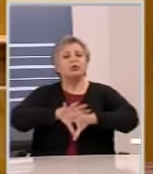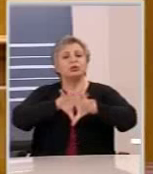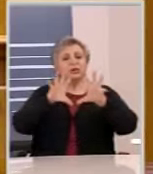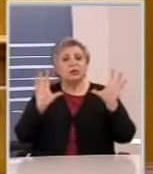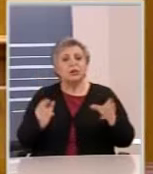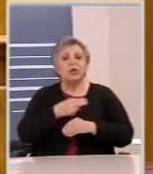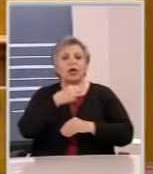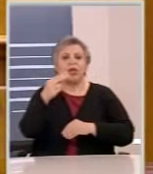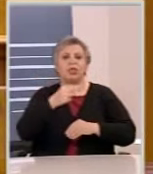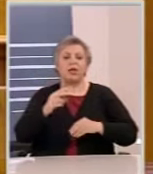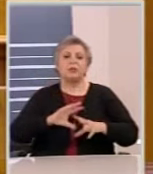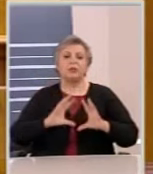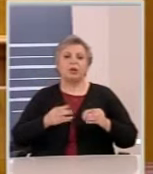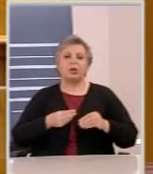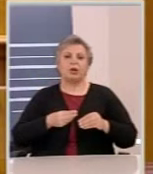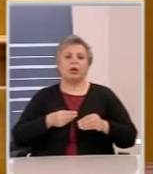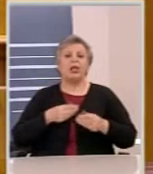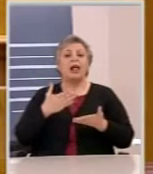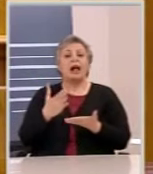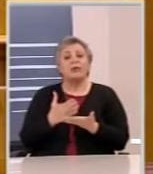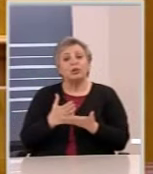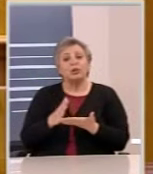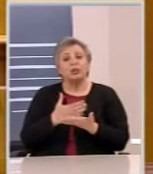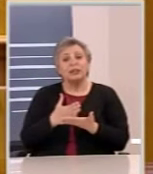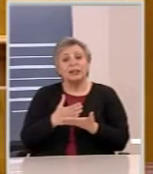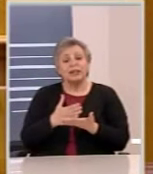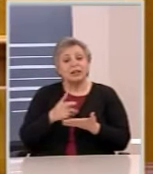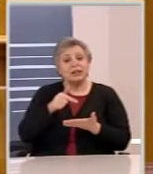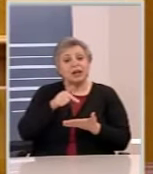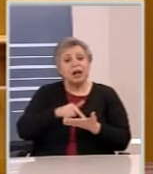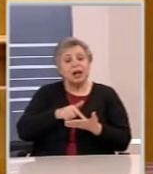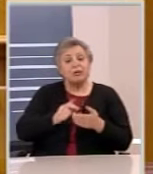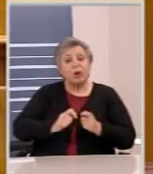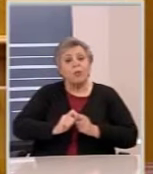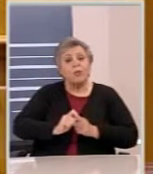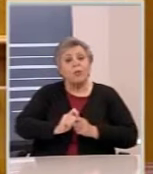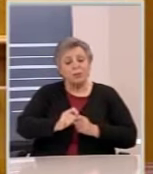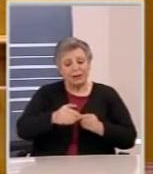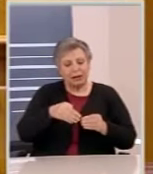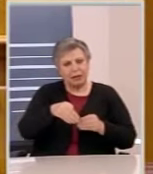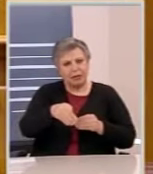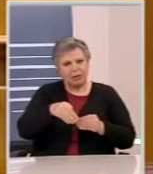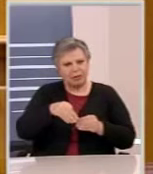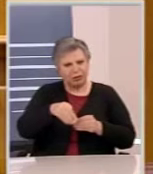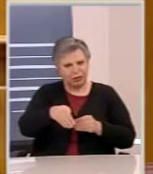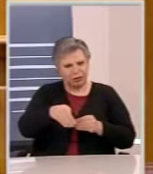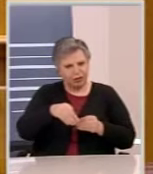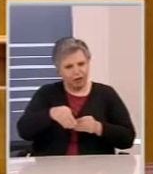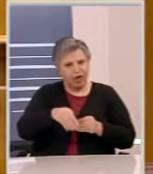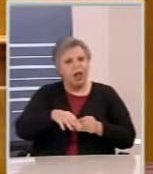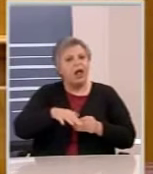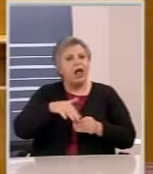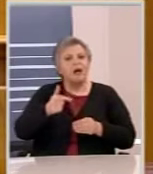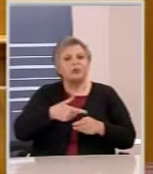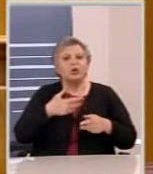τα αναγκαία μέτρα στο μεσοπρόθεσμο διάστημα για την απομείωση του χρέους.